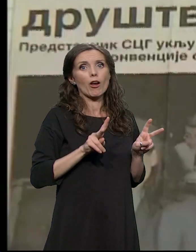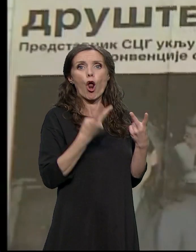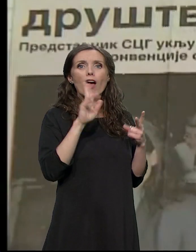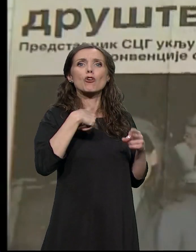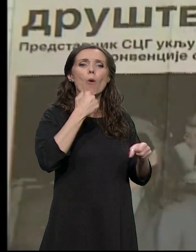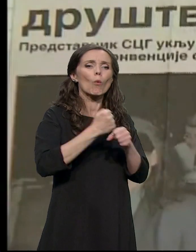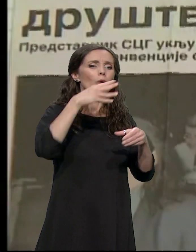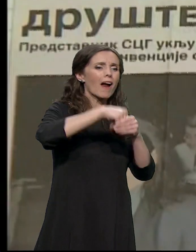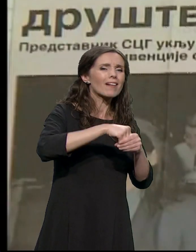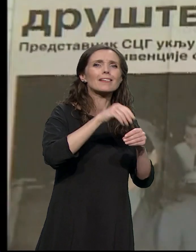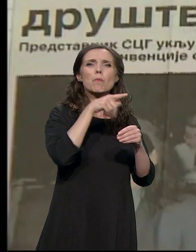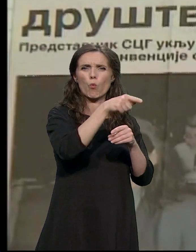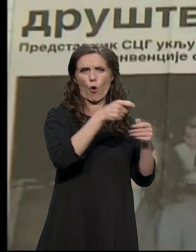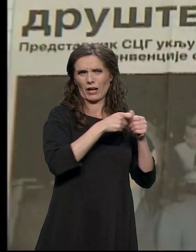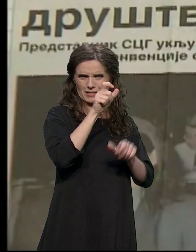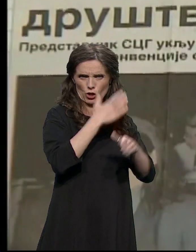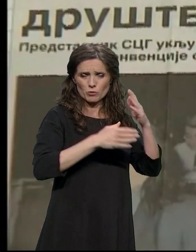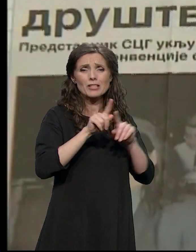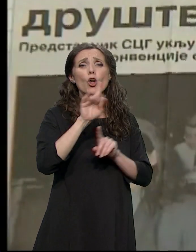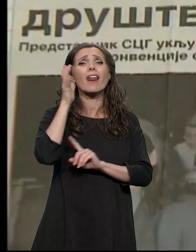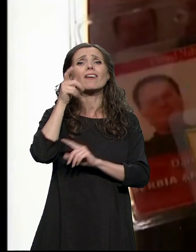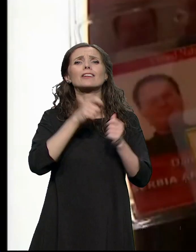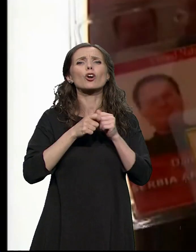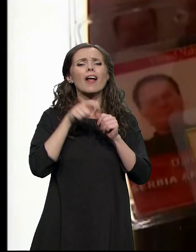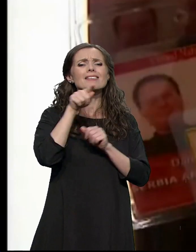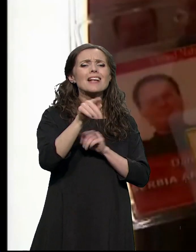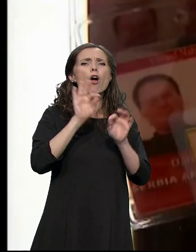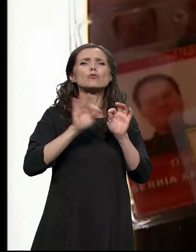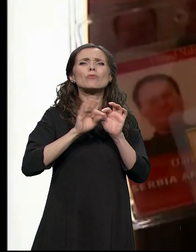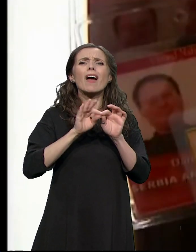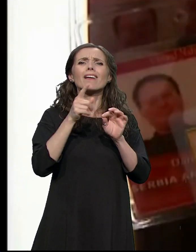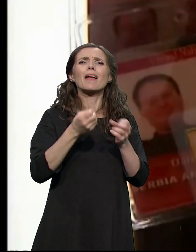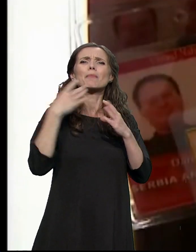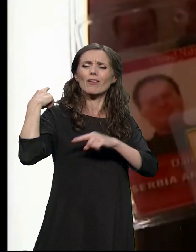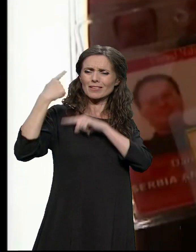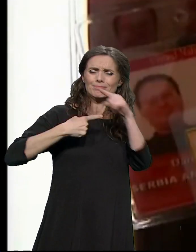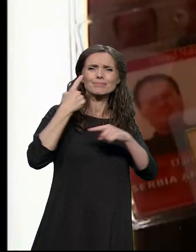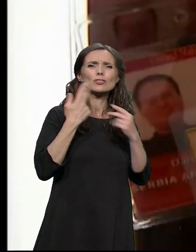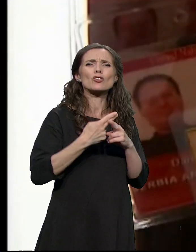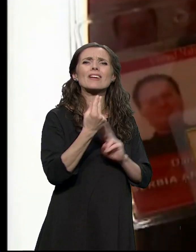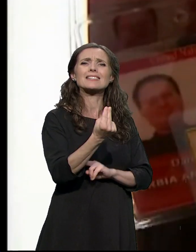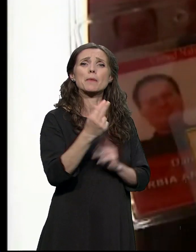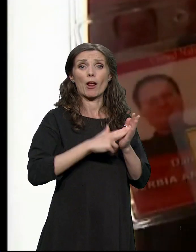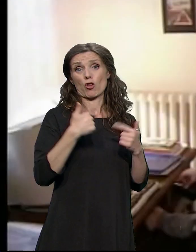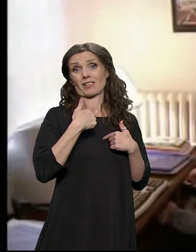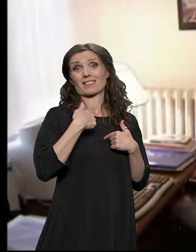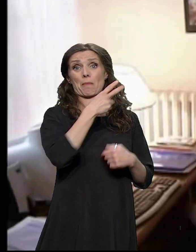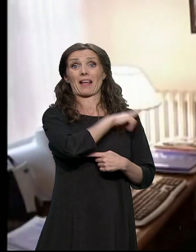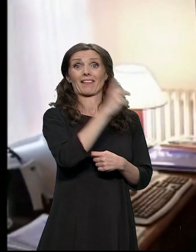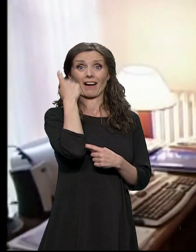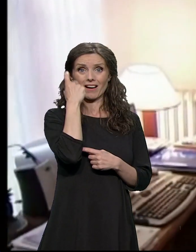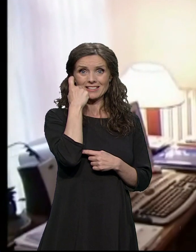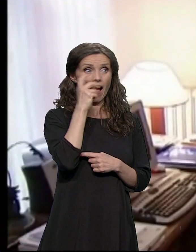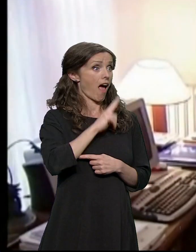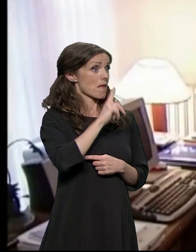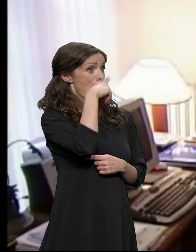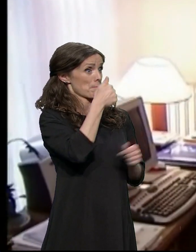tako i u nevladnoj organizaciji podruženje zaštitu urateljske i prirodne vašine Serbijan Ostra, čiji sam generalni sekretor, tako da ja sad